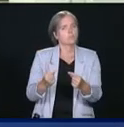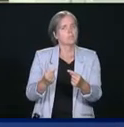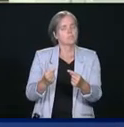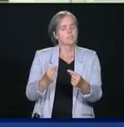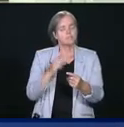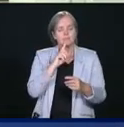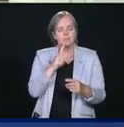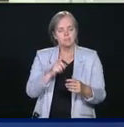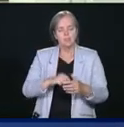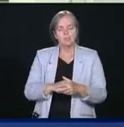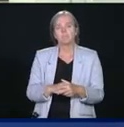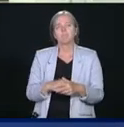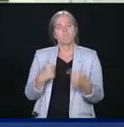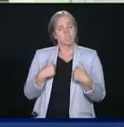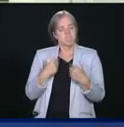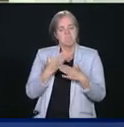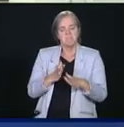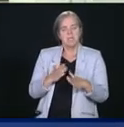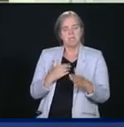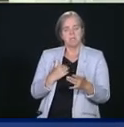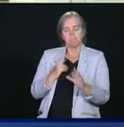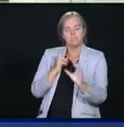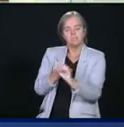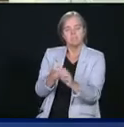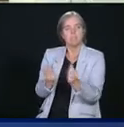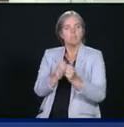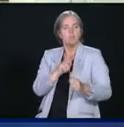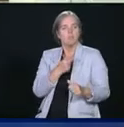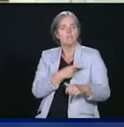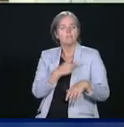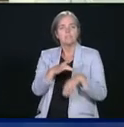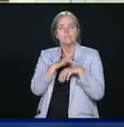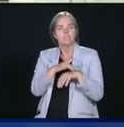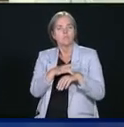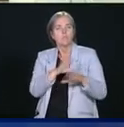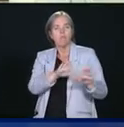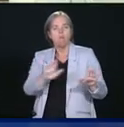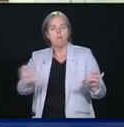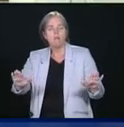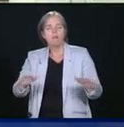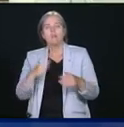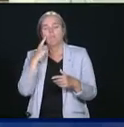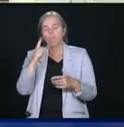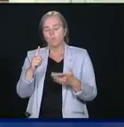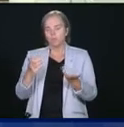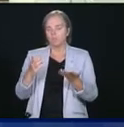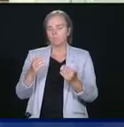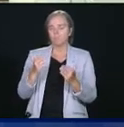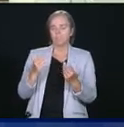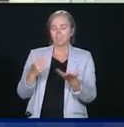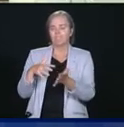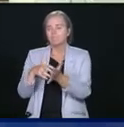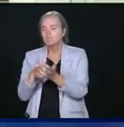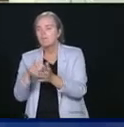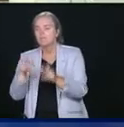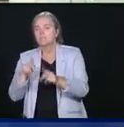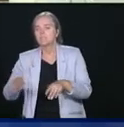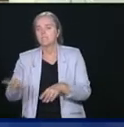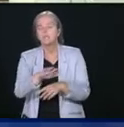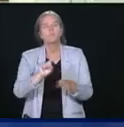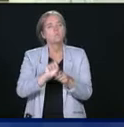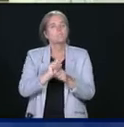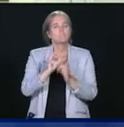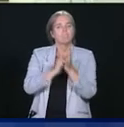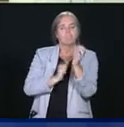partenaire pour les provinces et les territoires dans le soutien aux personnes vulnérables, pour sécuriser l'équipement de protection individuelle et les soins aux